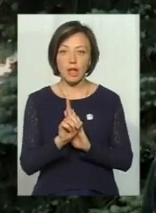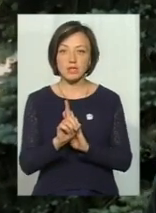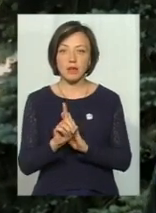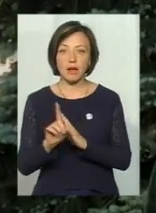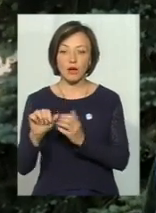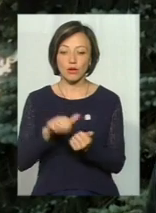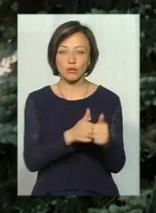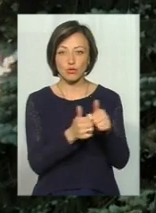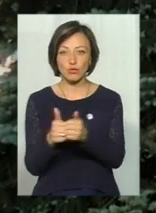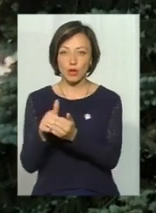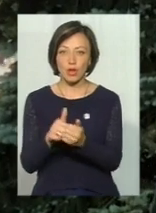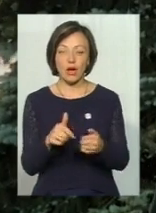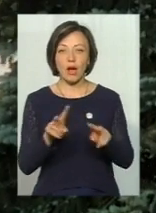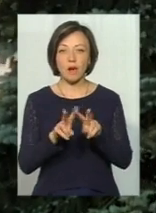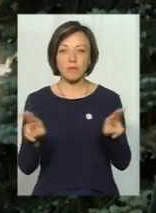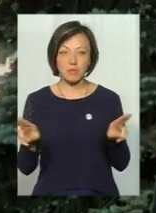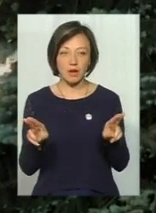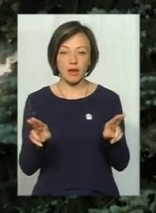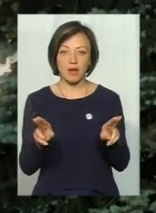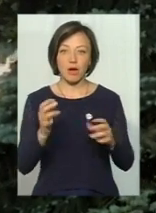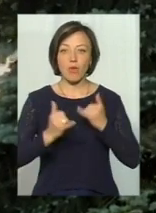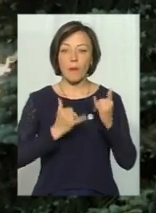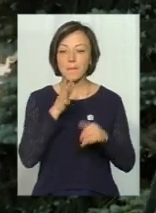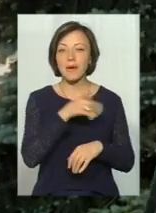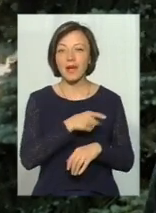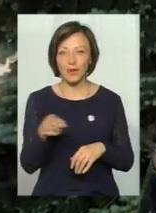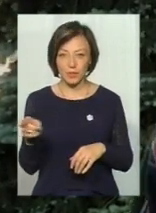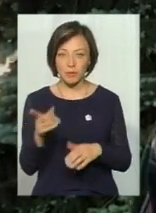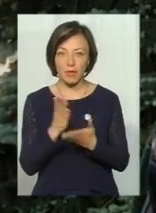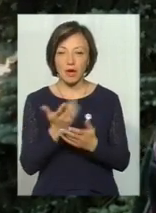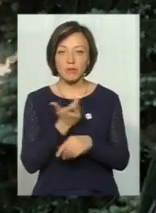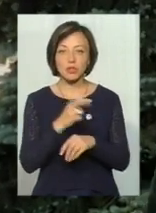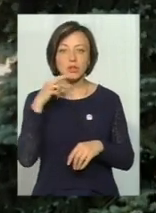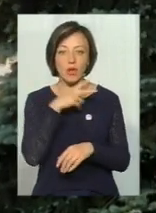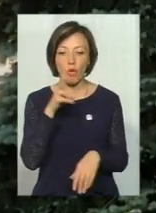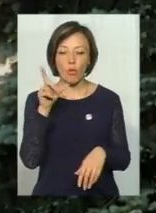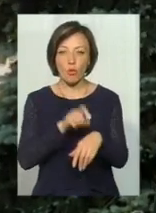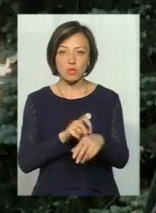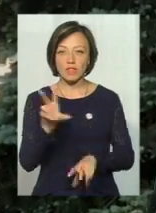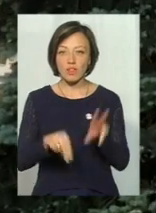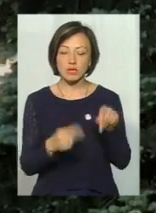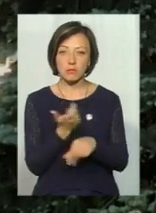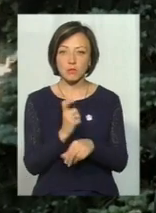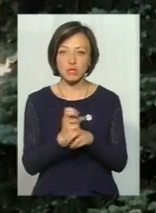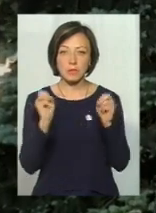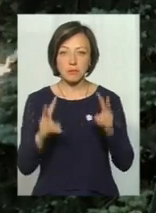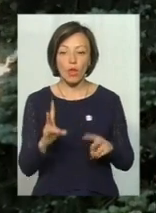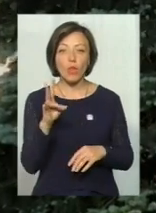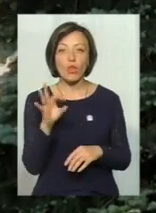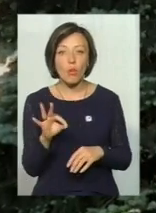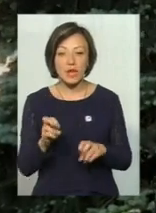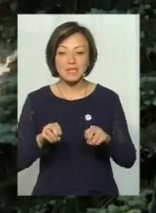вони один за одного борються, територію, тоді вони мають більше яду, і тому їх укус вважається більш небезпечним. Але